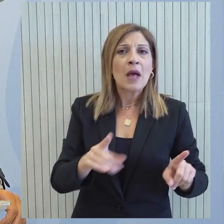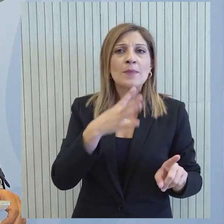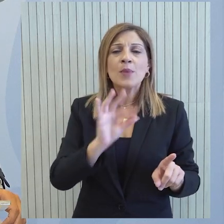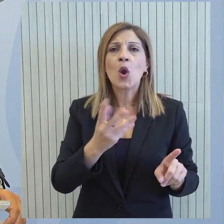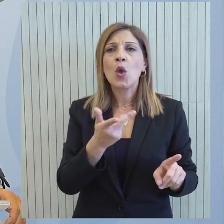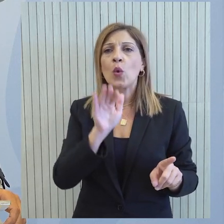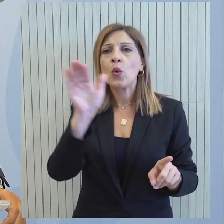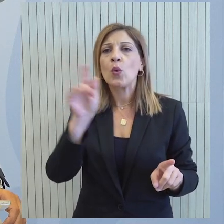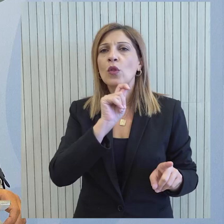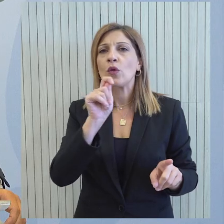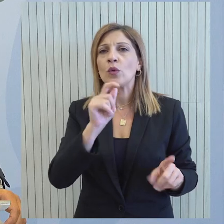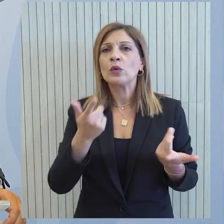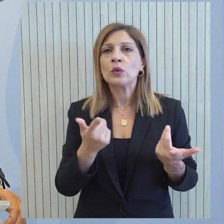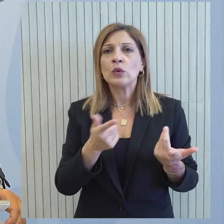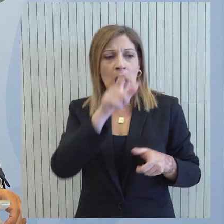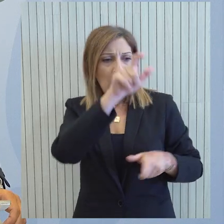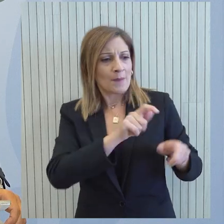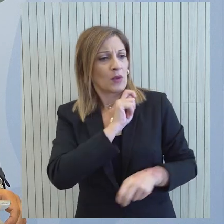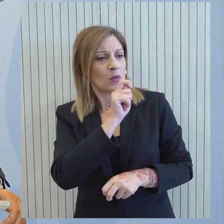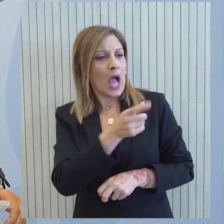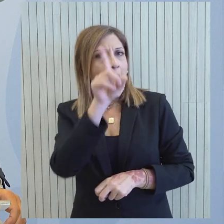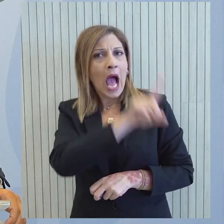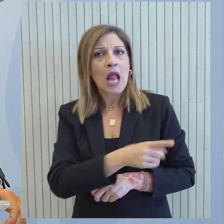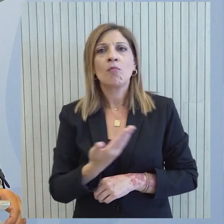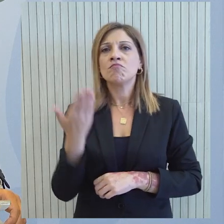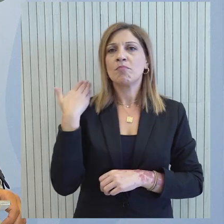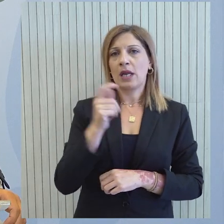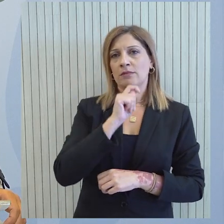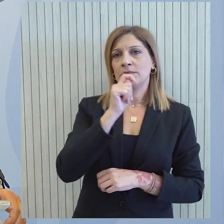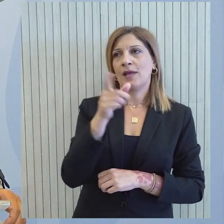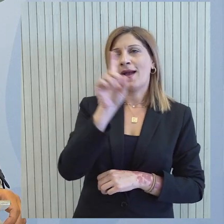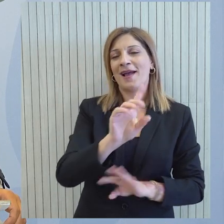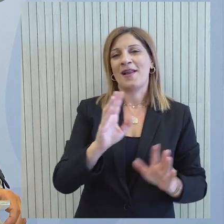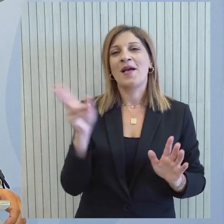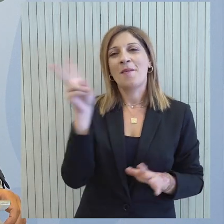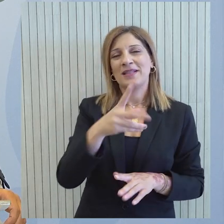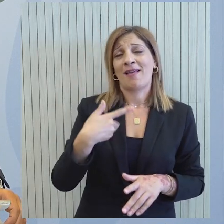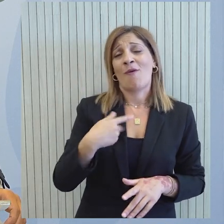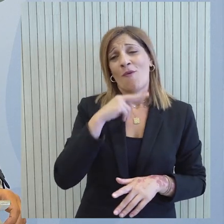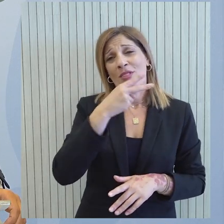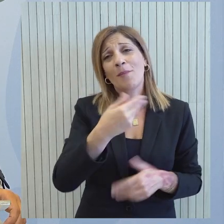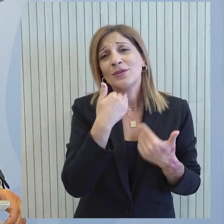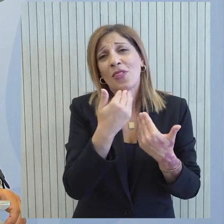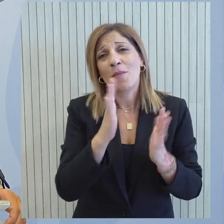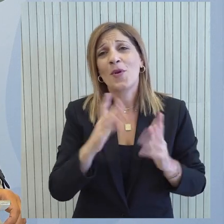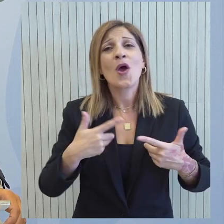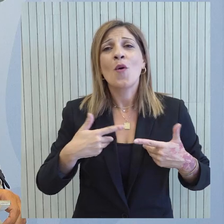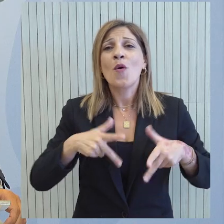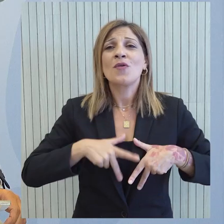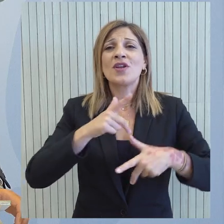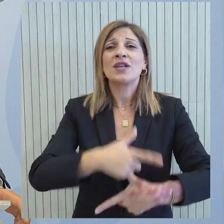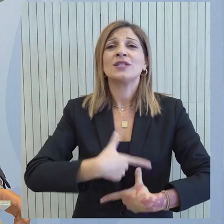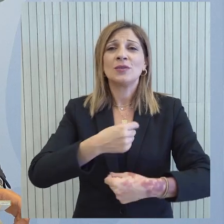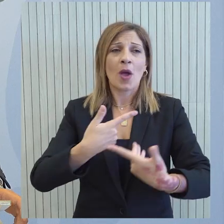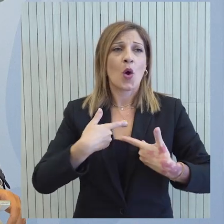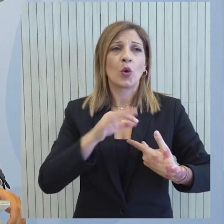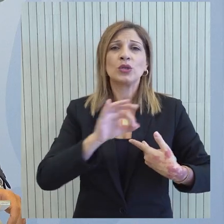διαφοροποίηση στις δημόσιες τοποθετήσεις τάχνων. Έχω την αίσθηση ότι δεν είμαι εγώ αρμόδιος να απαντήσω αυτή την ερώτηση. Εγώ